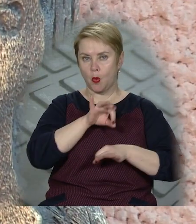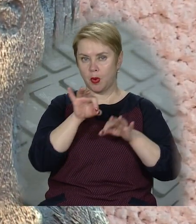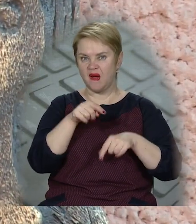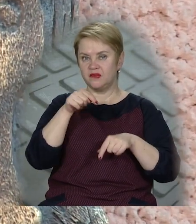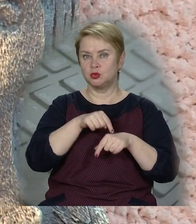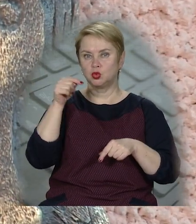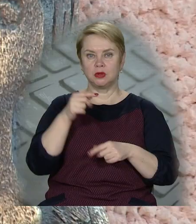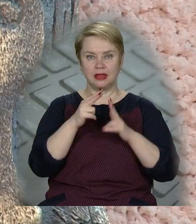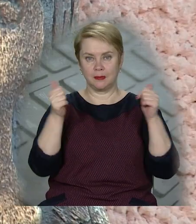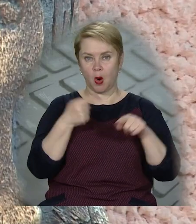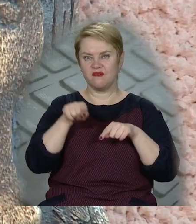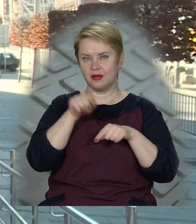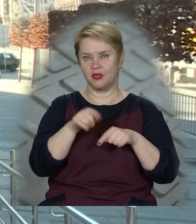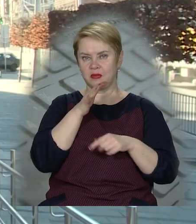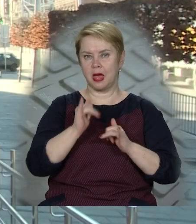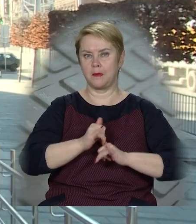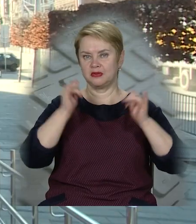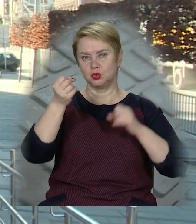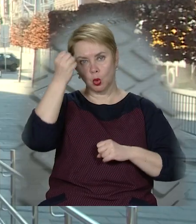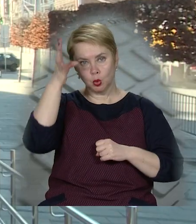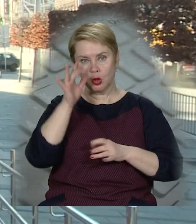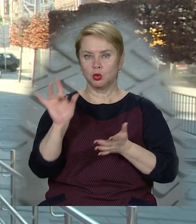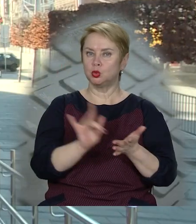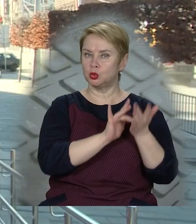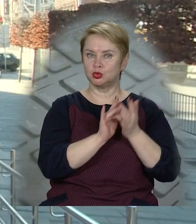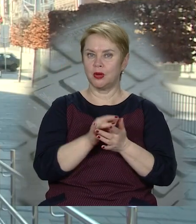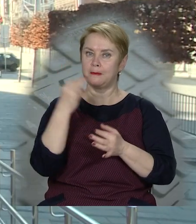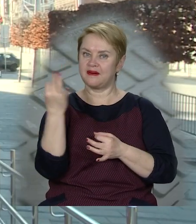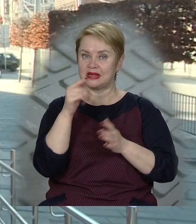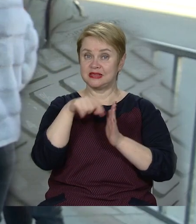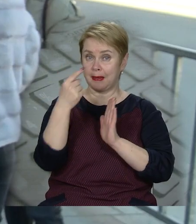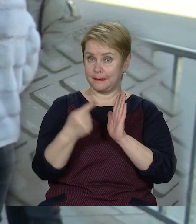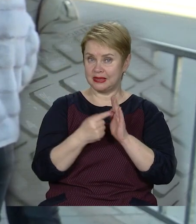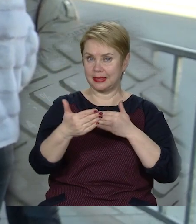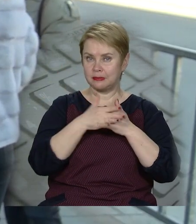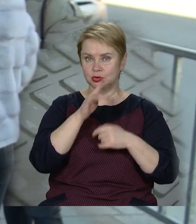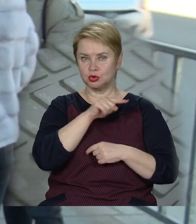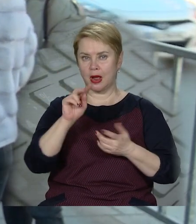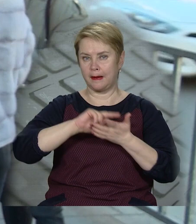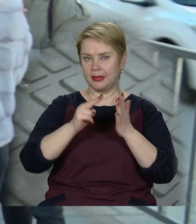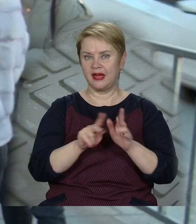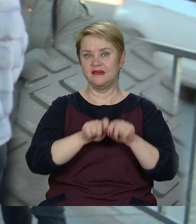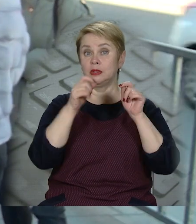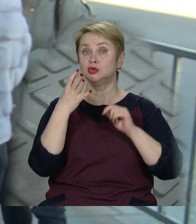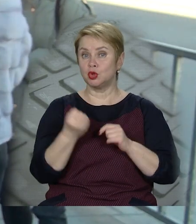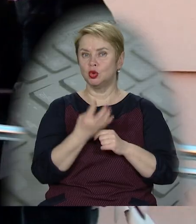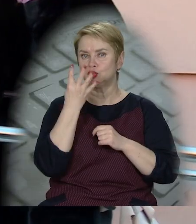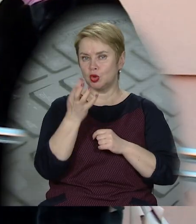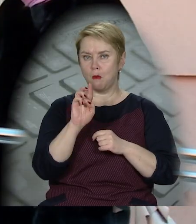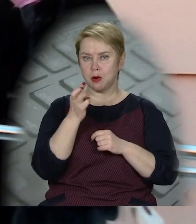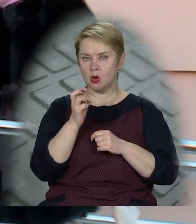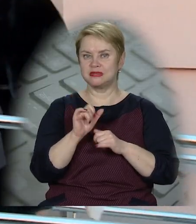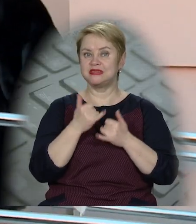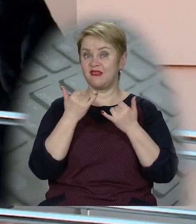проєкту «Відчуй Дніпро». Його мета – підвищити культурну та туристичну привабливість міста. Найближчим часом планується відкриття ще чотирьох